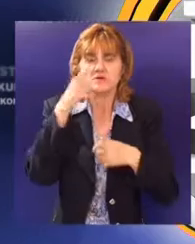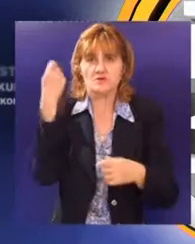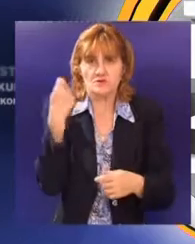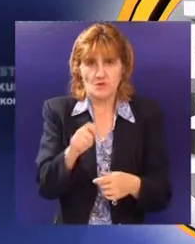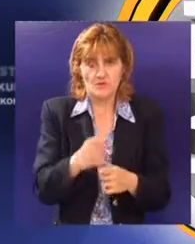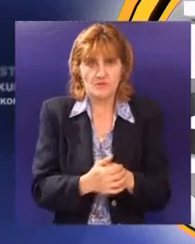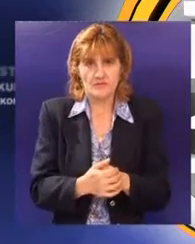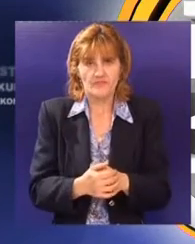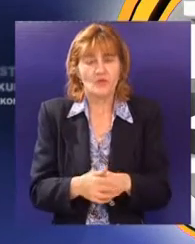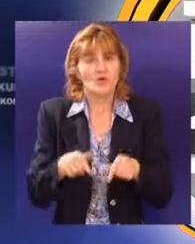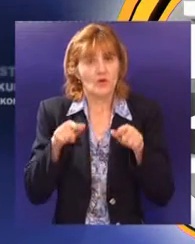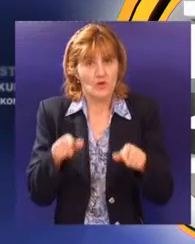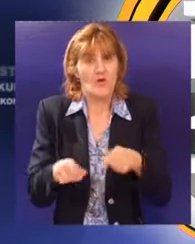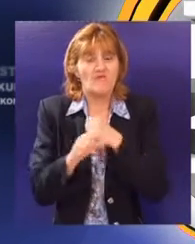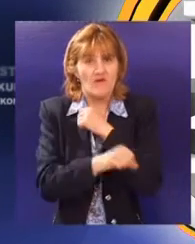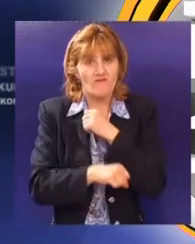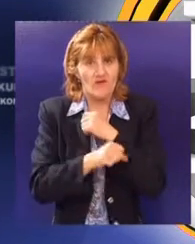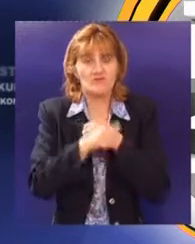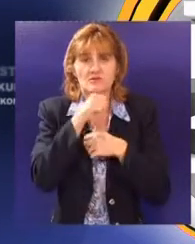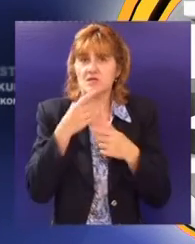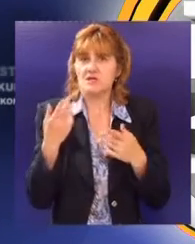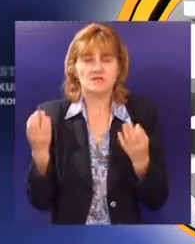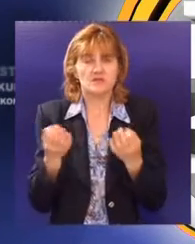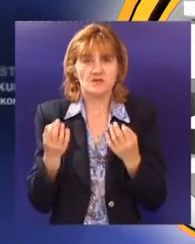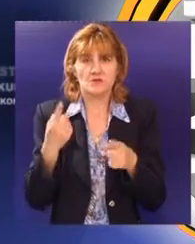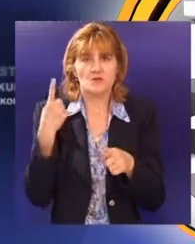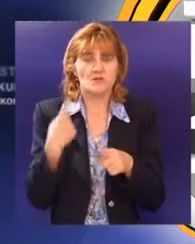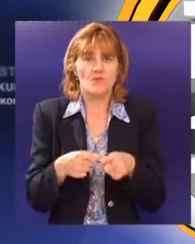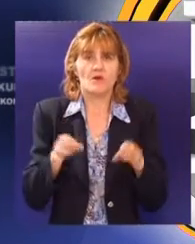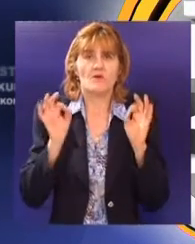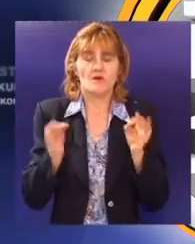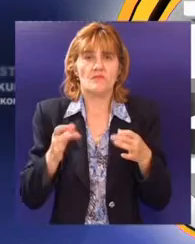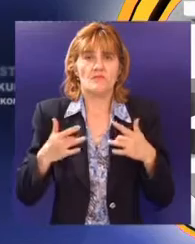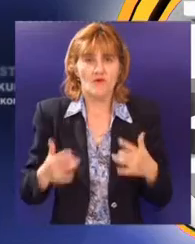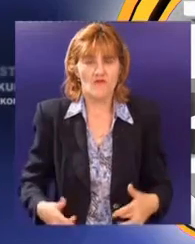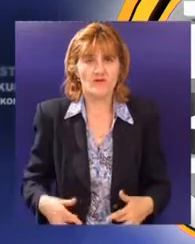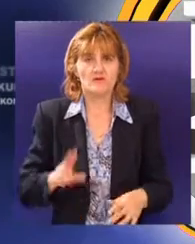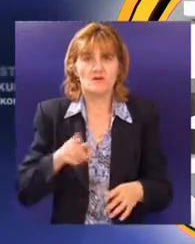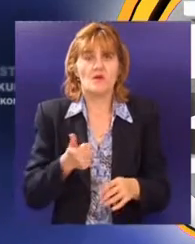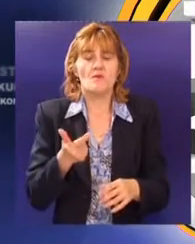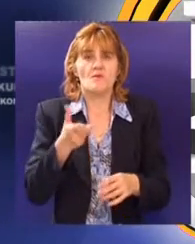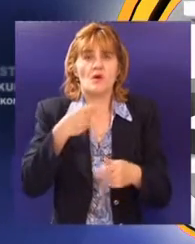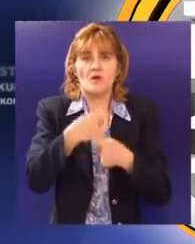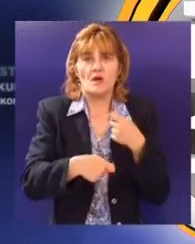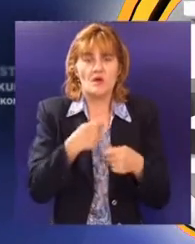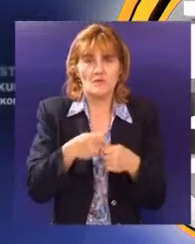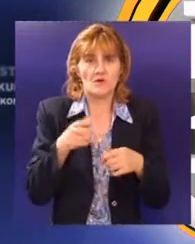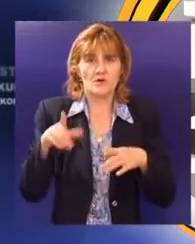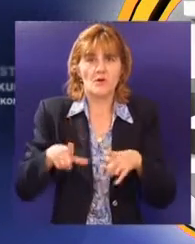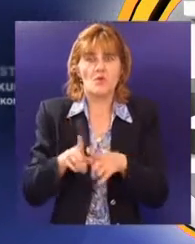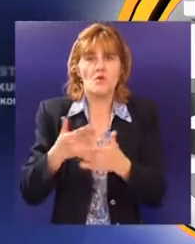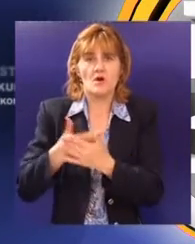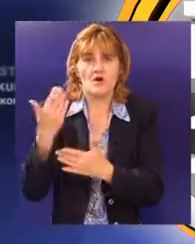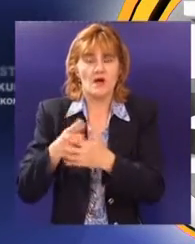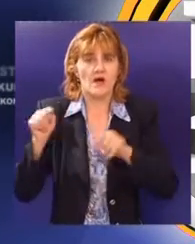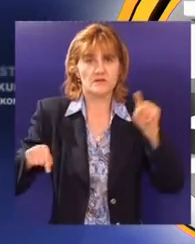interesovanje za studiranje na ovom fakultetu proizilazi iz činjenice da su stručnjaci ovog fakulteta angažovani na brojnim važnim projektima ne samo u gradu